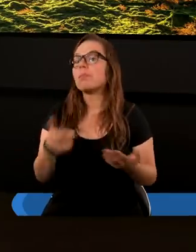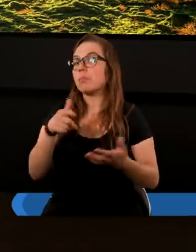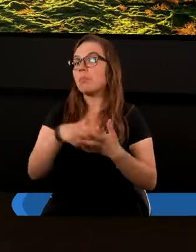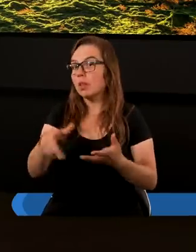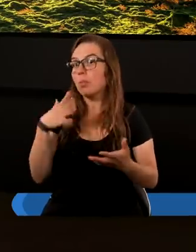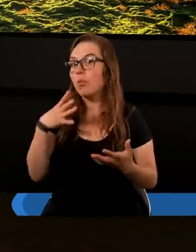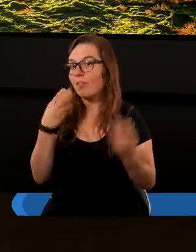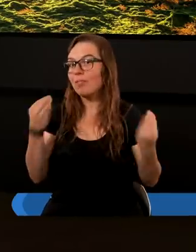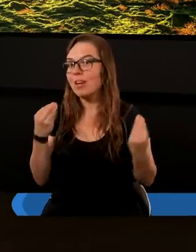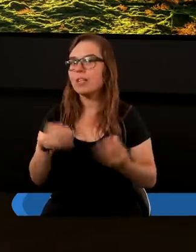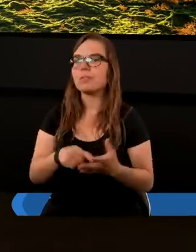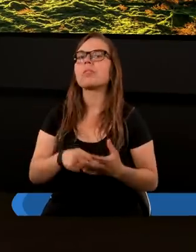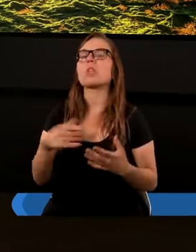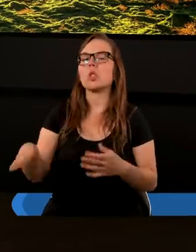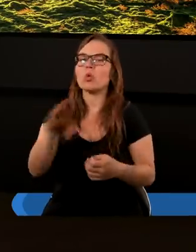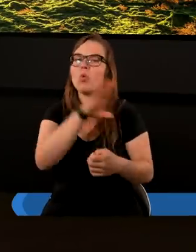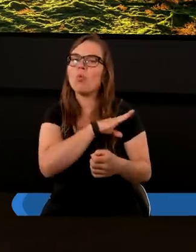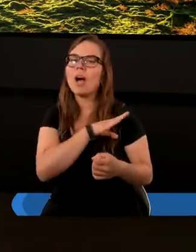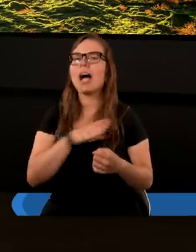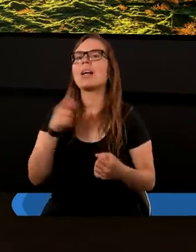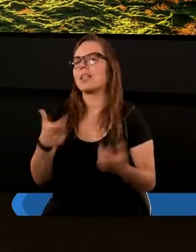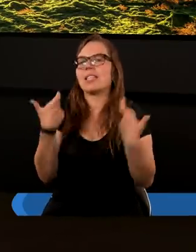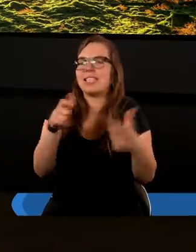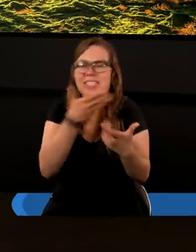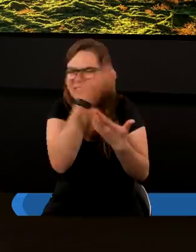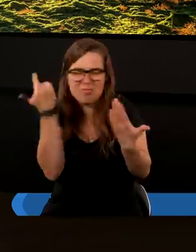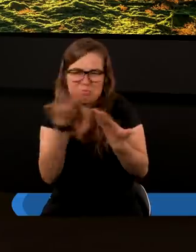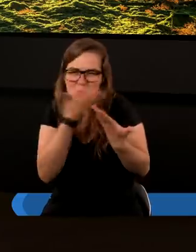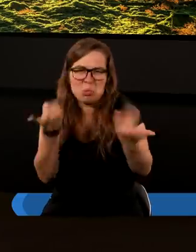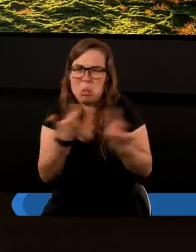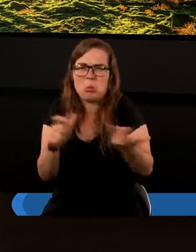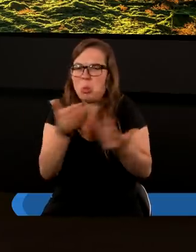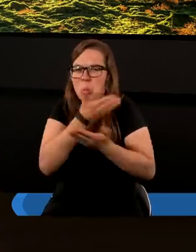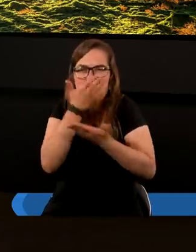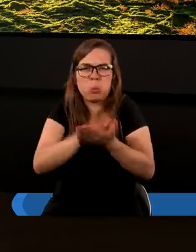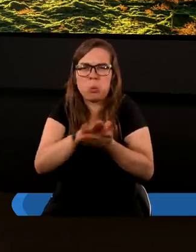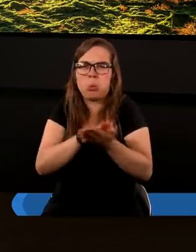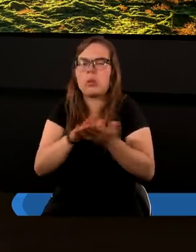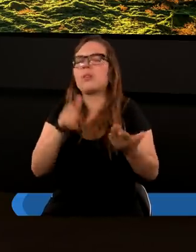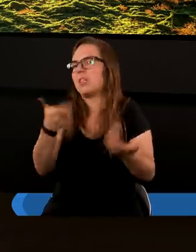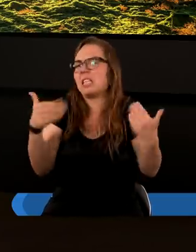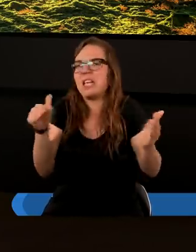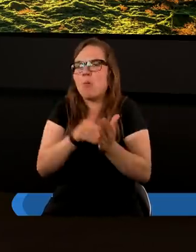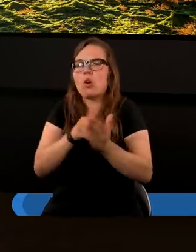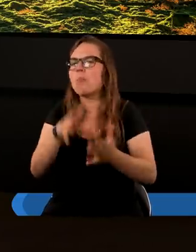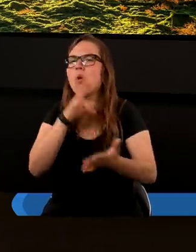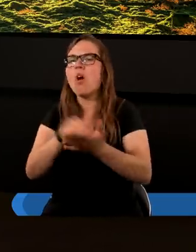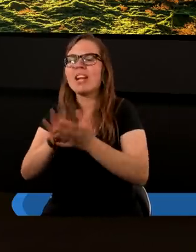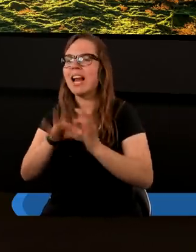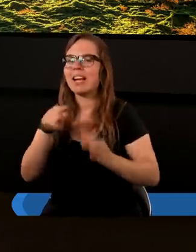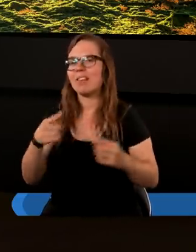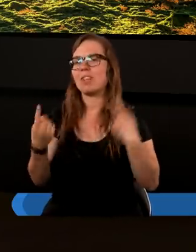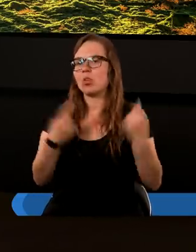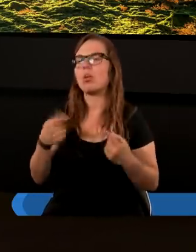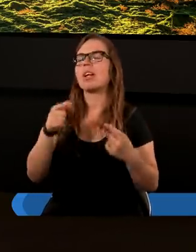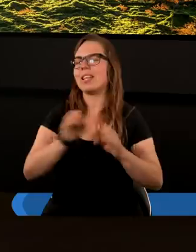Boże jasno mówi. Umarli nic nie wiedzą i szereg nie potrzeba powtarzać nawet tych wierszy.